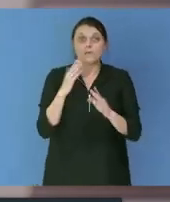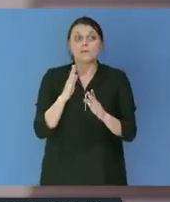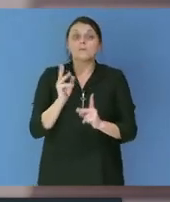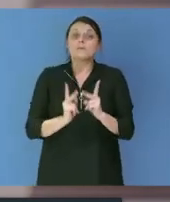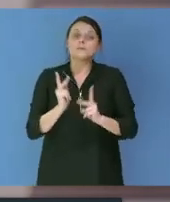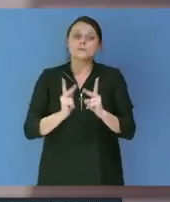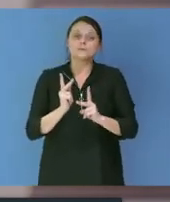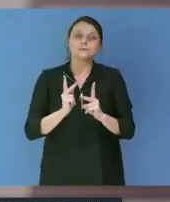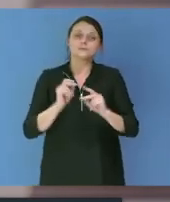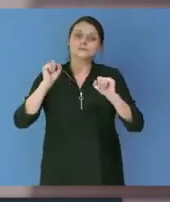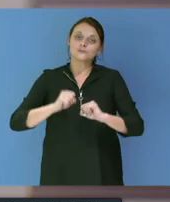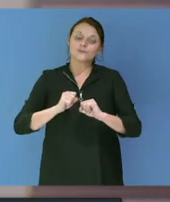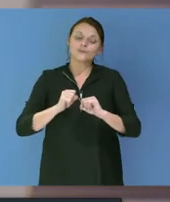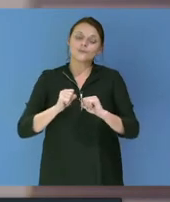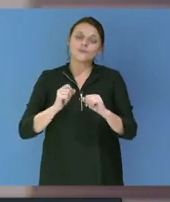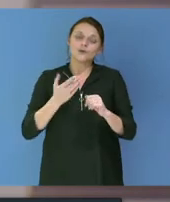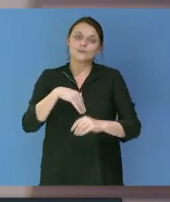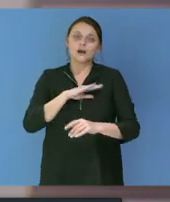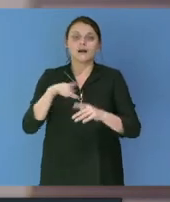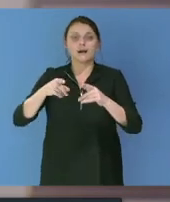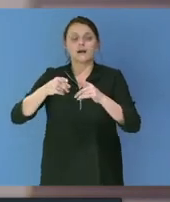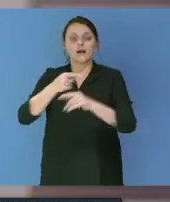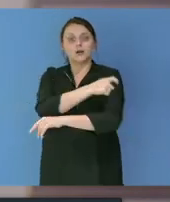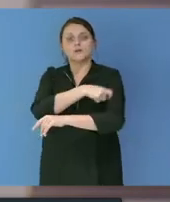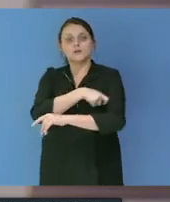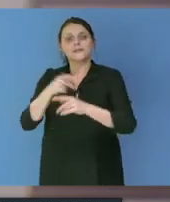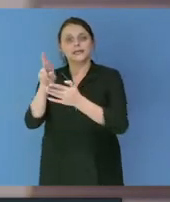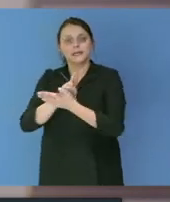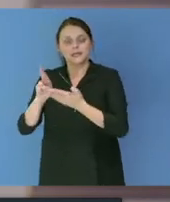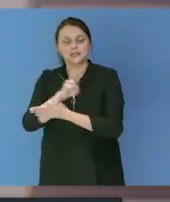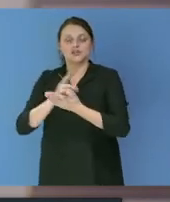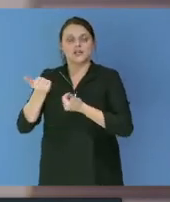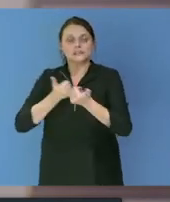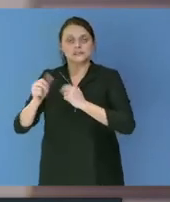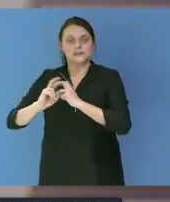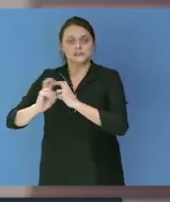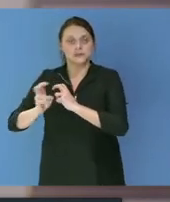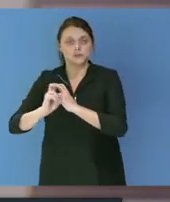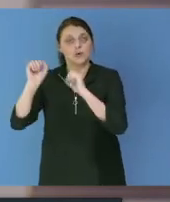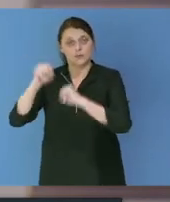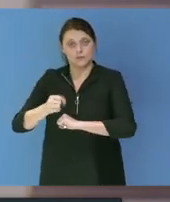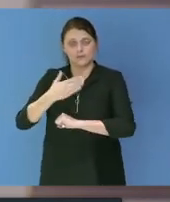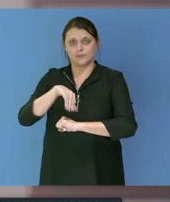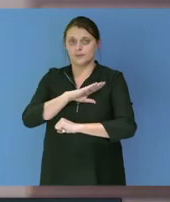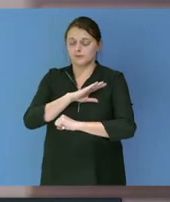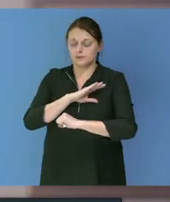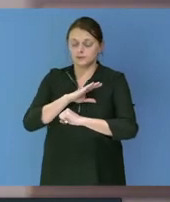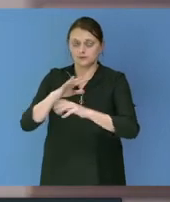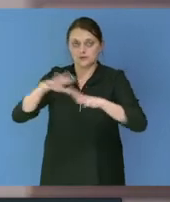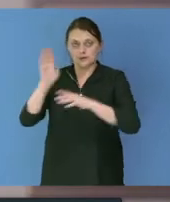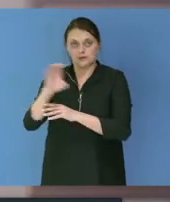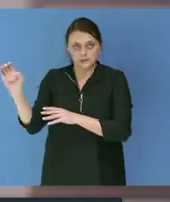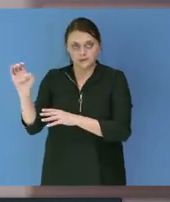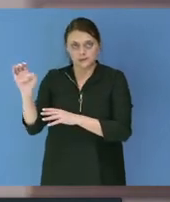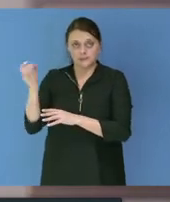travers le comité régional du service des transports entre région Grande-Est actuellement aux mains de la majorité républicaine et la vôtre,